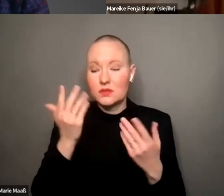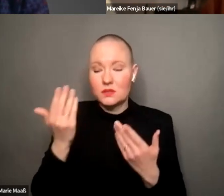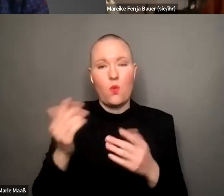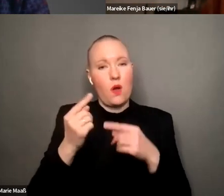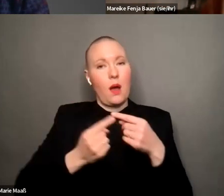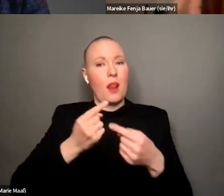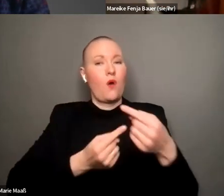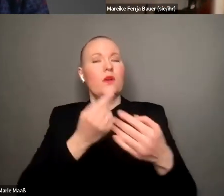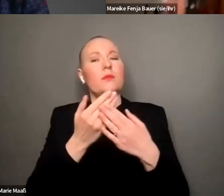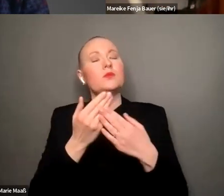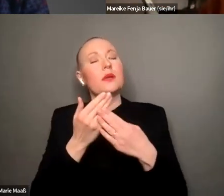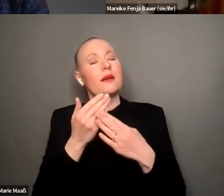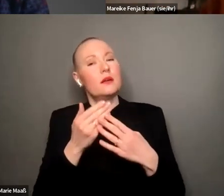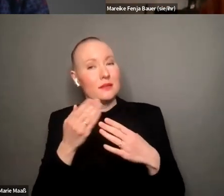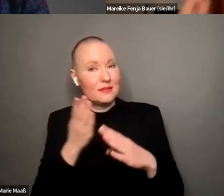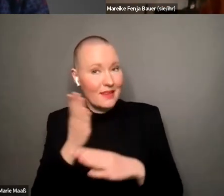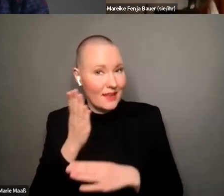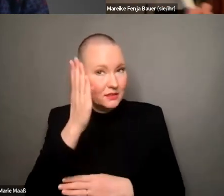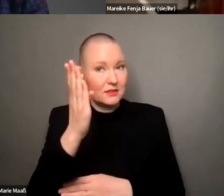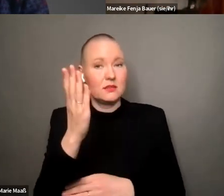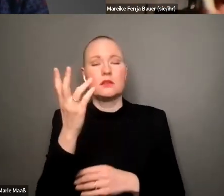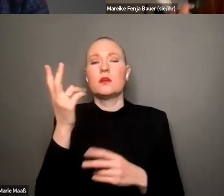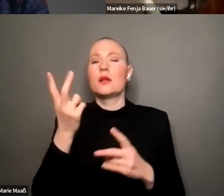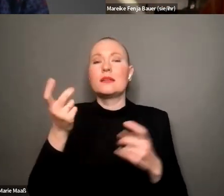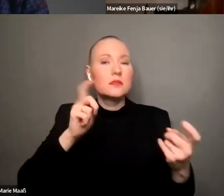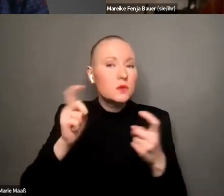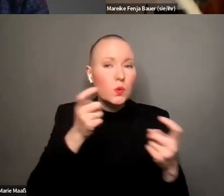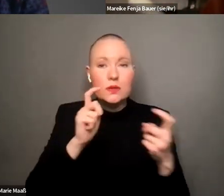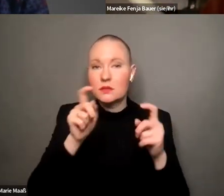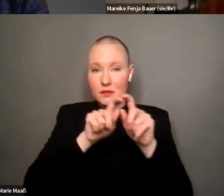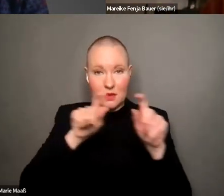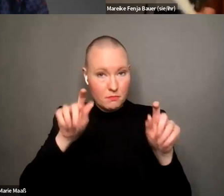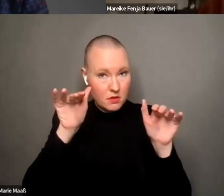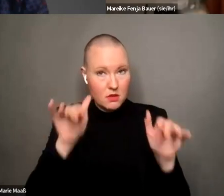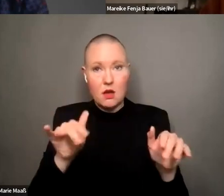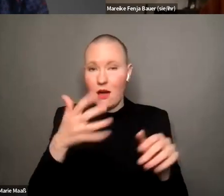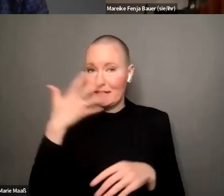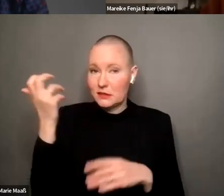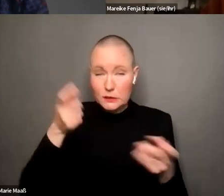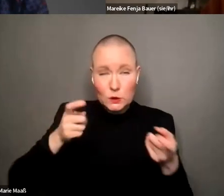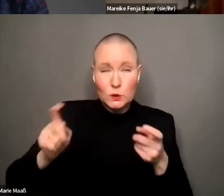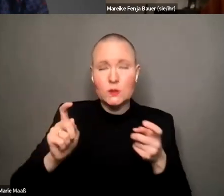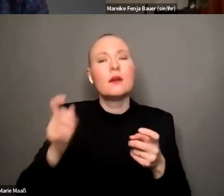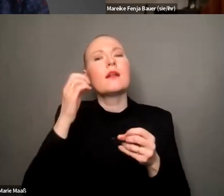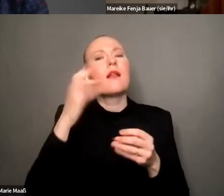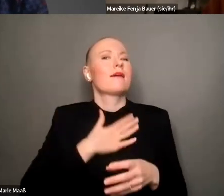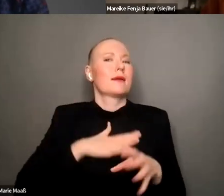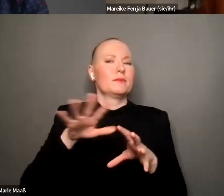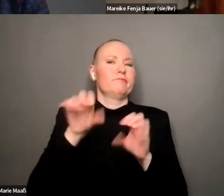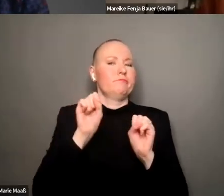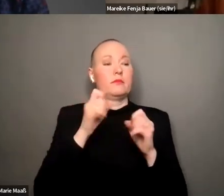diskurse thematiken aufgreifen die auf der plattform eben gerade viral sind wie andere influencer in neben auch